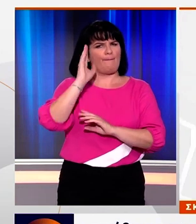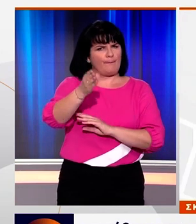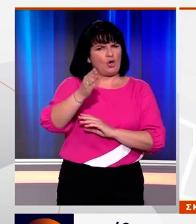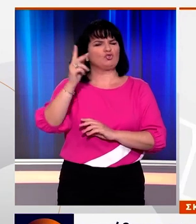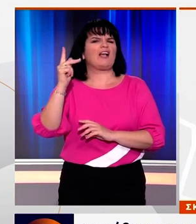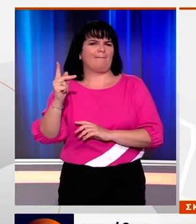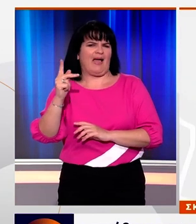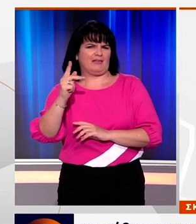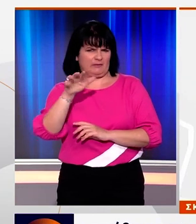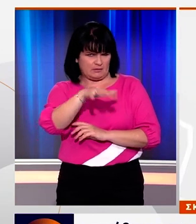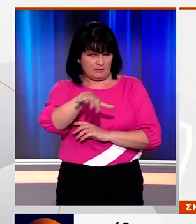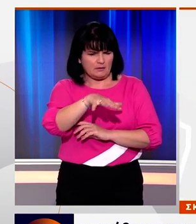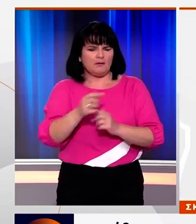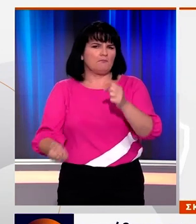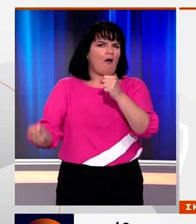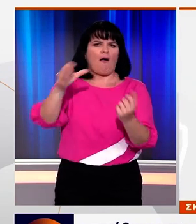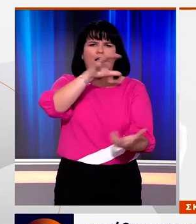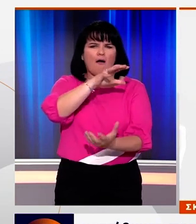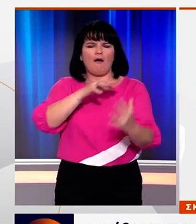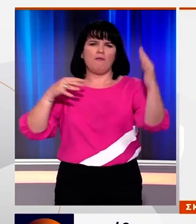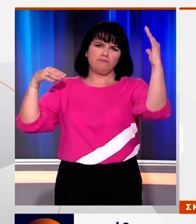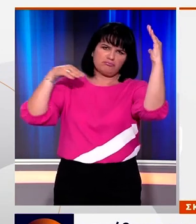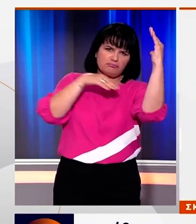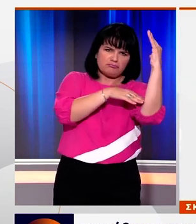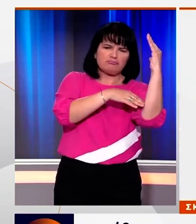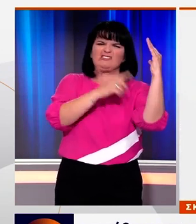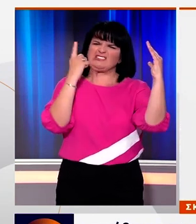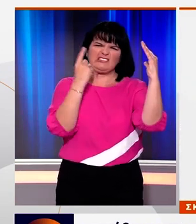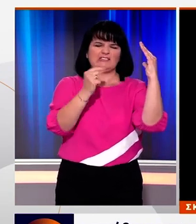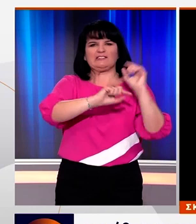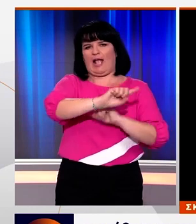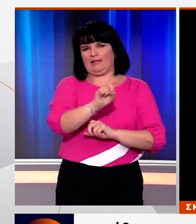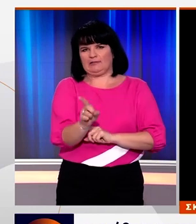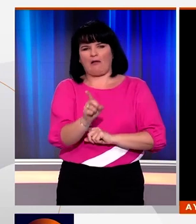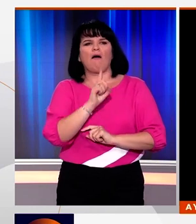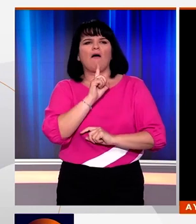κατεύθυνση προς το καπανδρίτη όταν έχασε τον έλεγχο και προσέκουσες ο δέντρο με μεγάλη ταχύτητα.